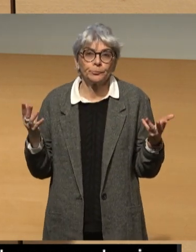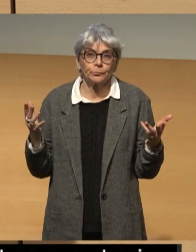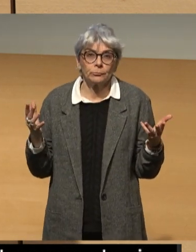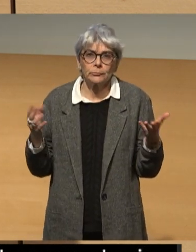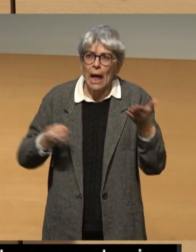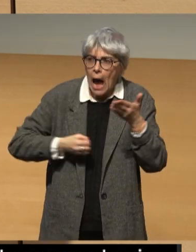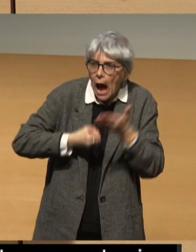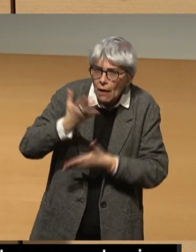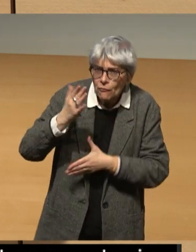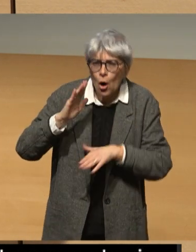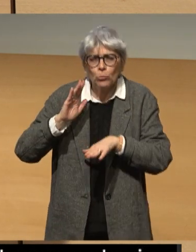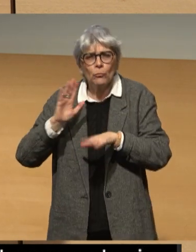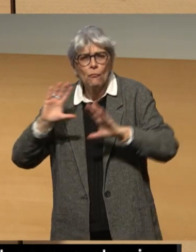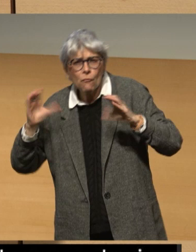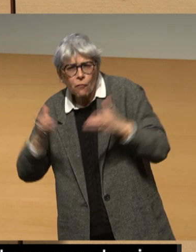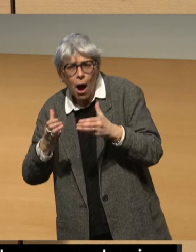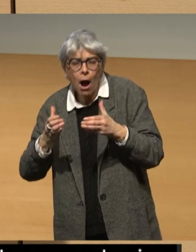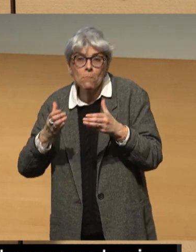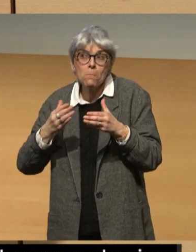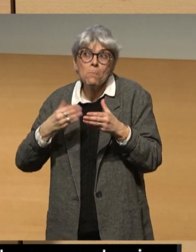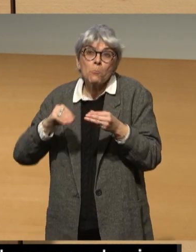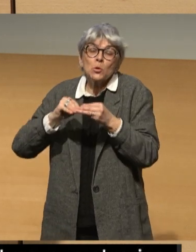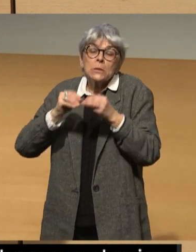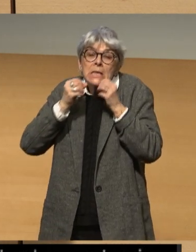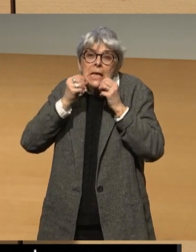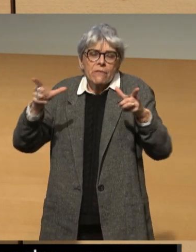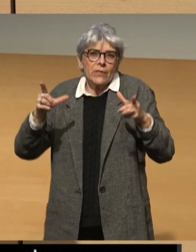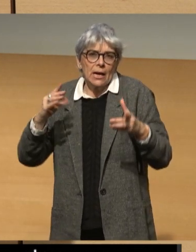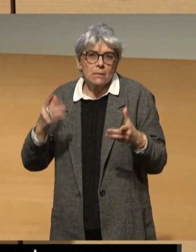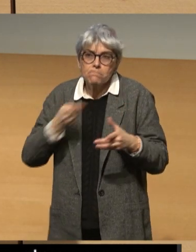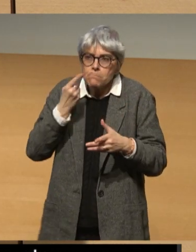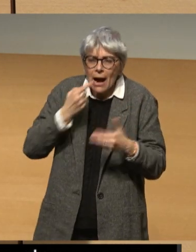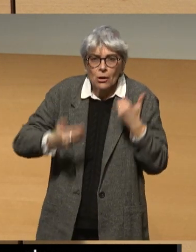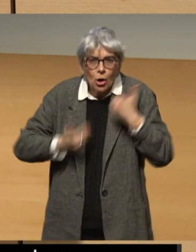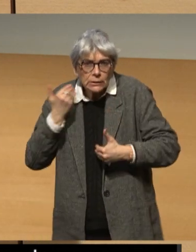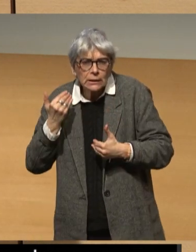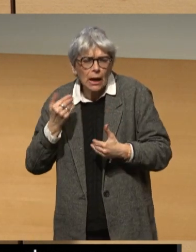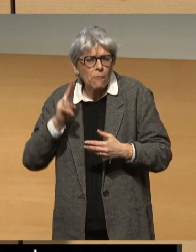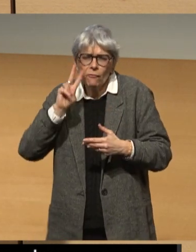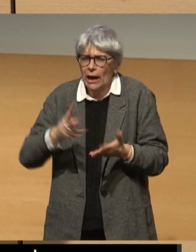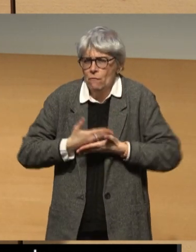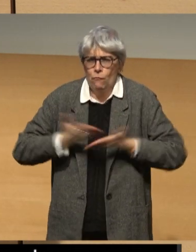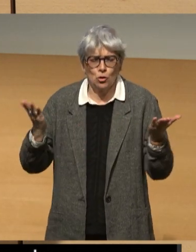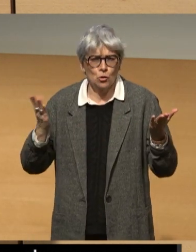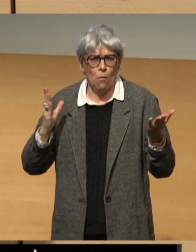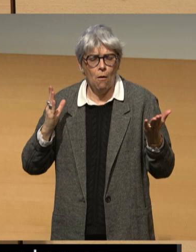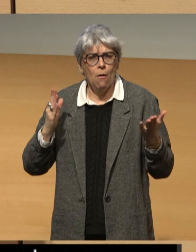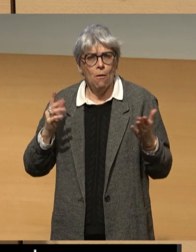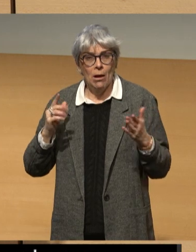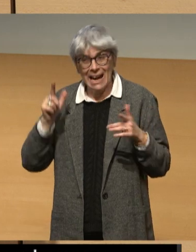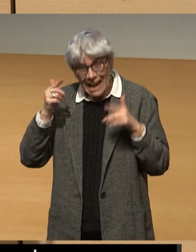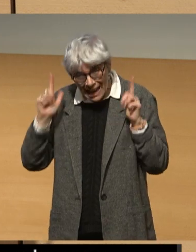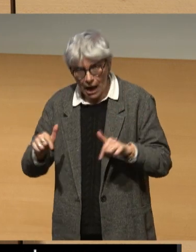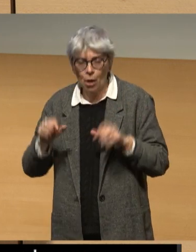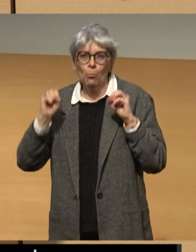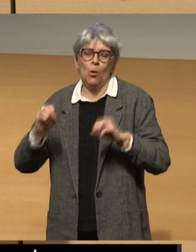informer, former mais aussi éveiller les consciences. C'est en parlant du handicap et sans tabou que les personnes handicapées trouvent leur